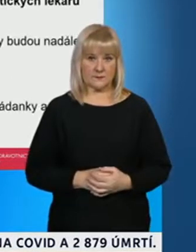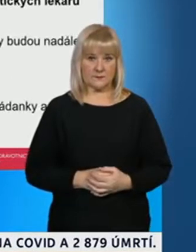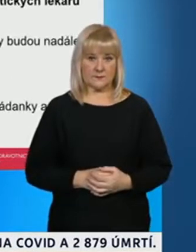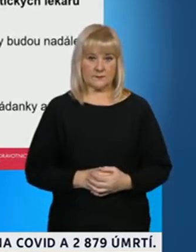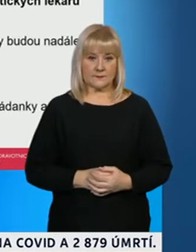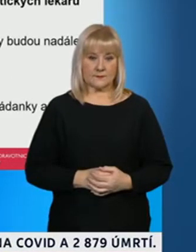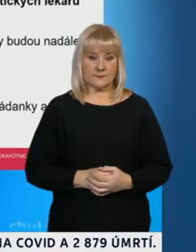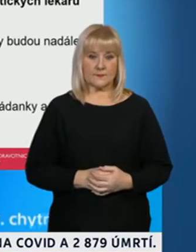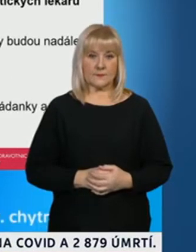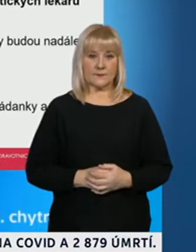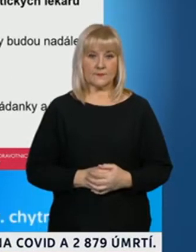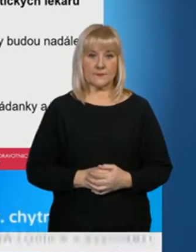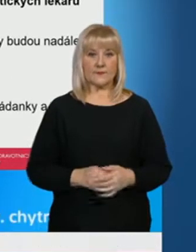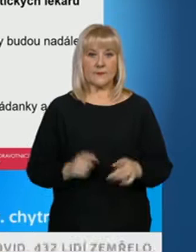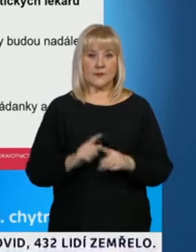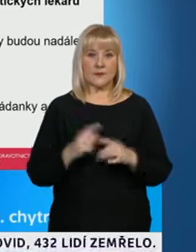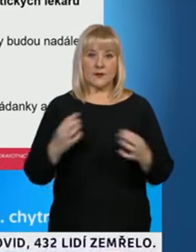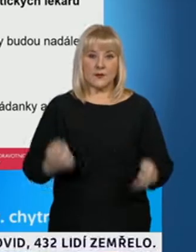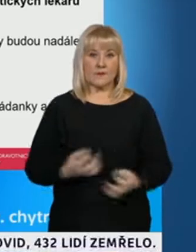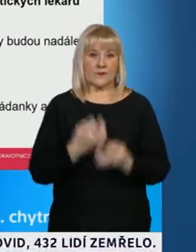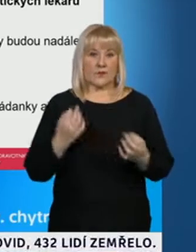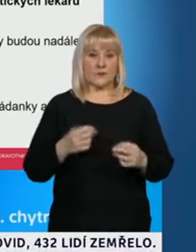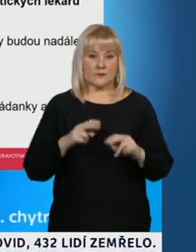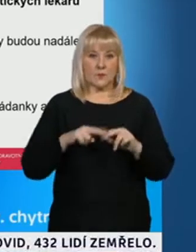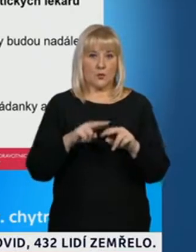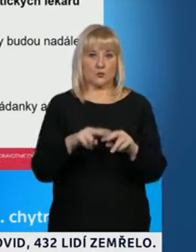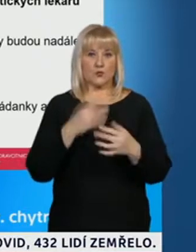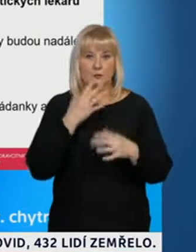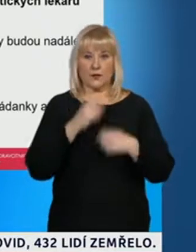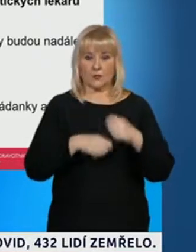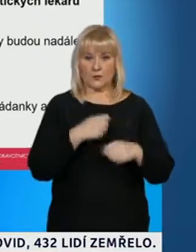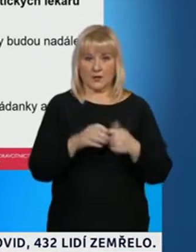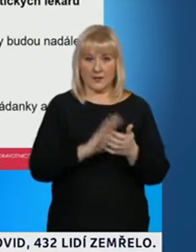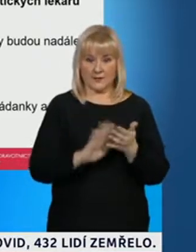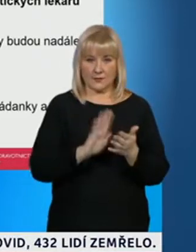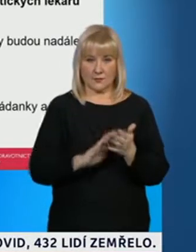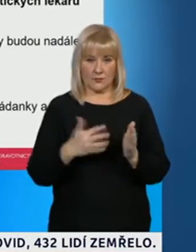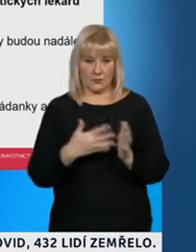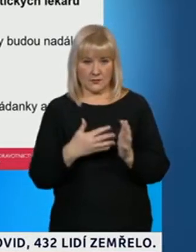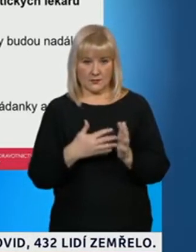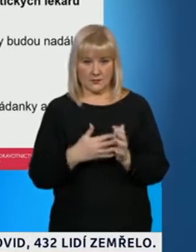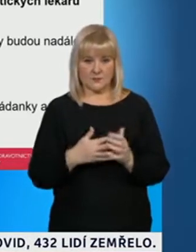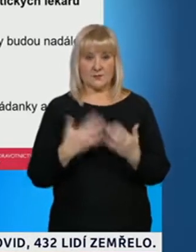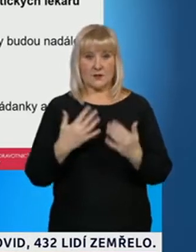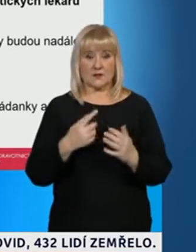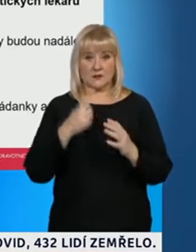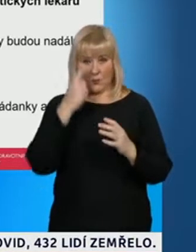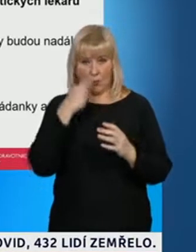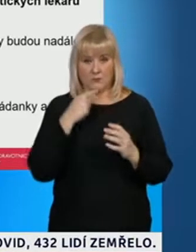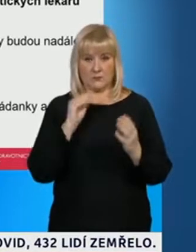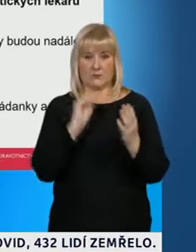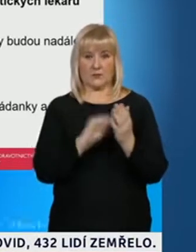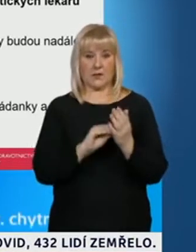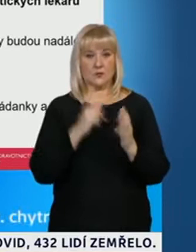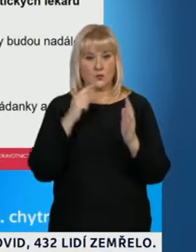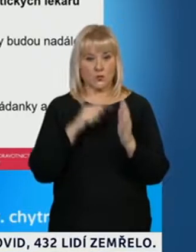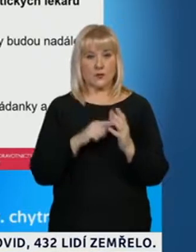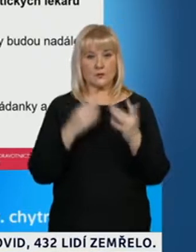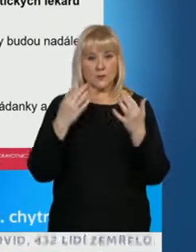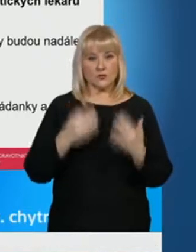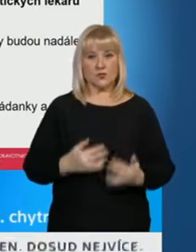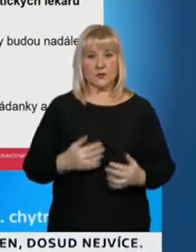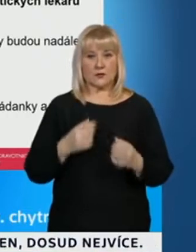Co se týká vlastního provedení, tady v několika drážkách je sumarizace spuštění tohoto